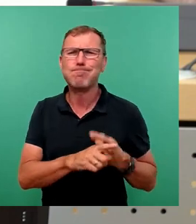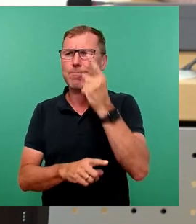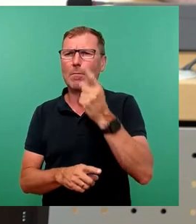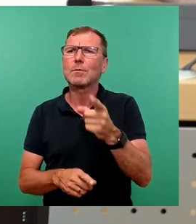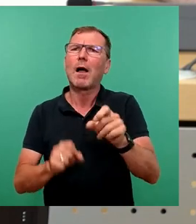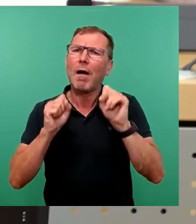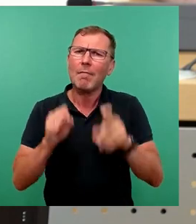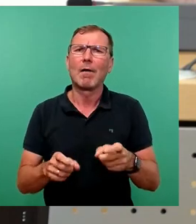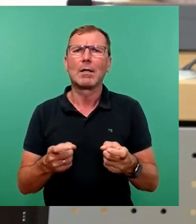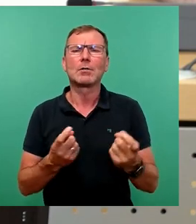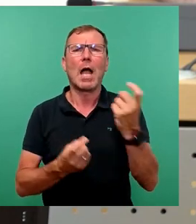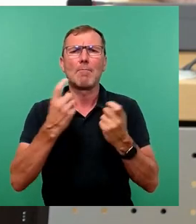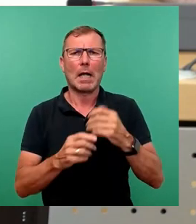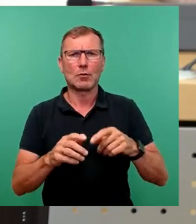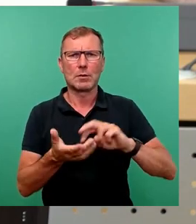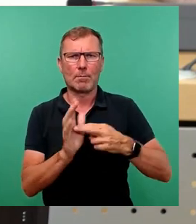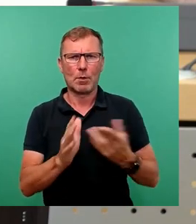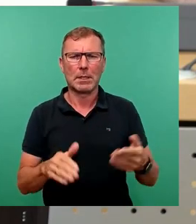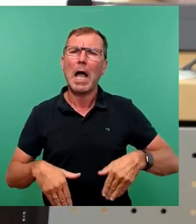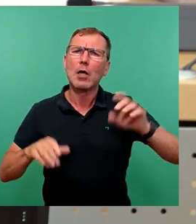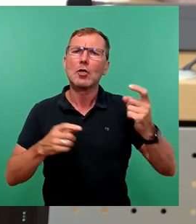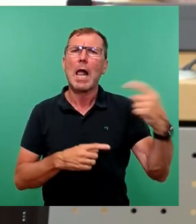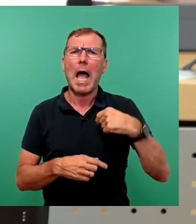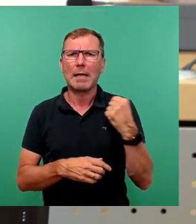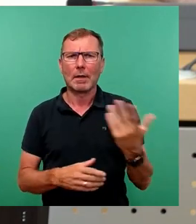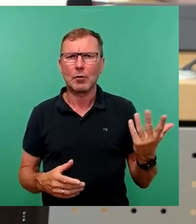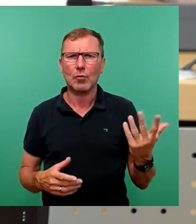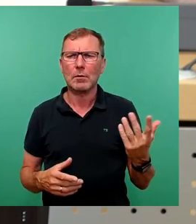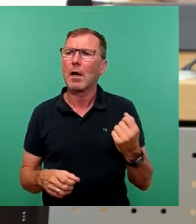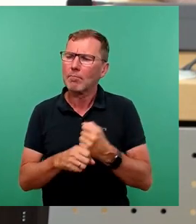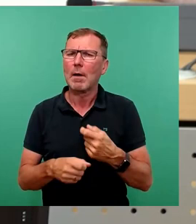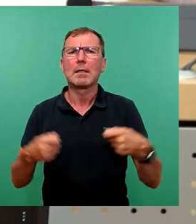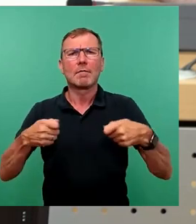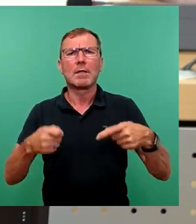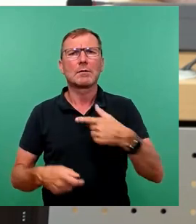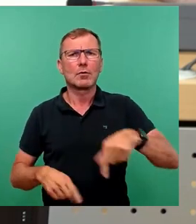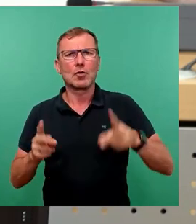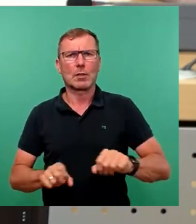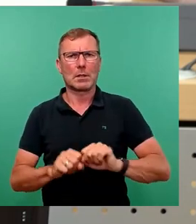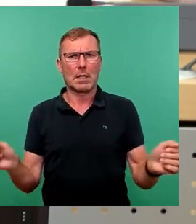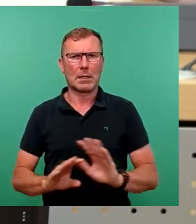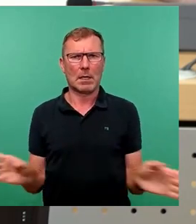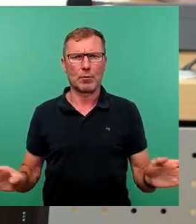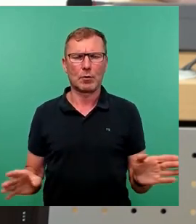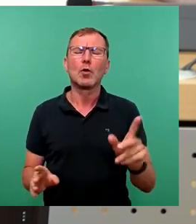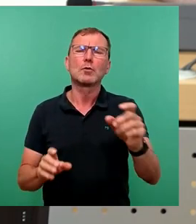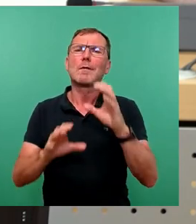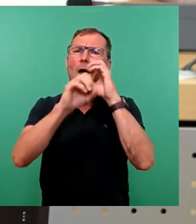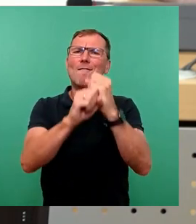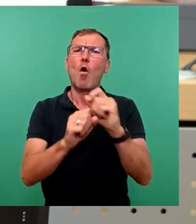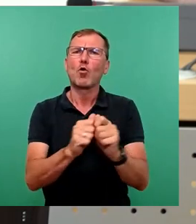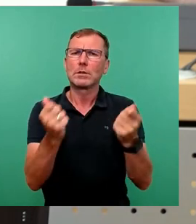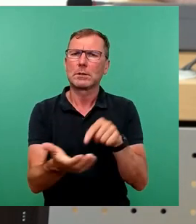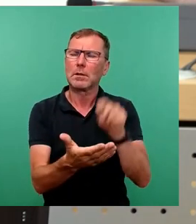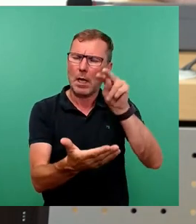Migrationspolitik. Die Asyleinwanderung destabilisiert die Finanzen unserer Stadt. Können Sie sogar inzwischen im Fokus nachlesen. Ist nicht nur von der AfD.